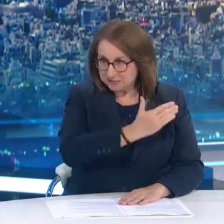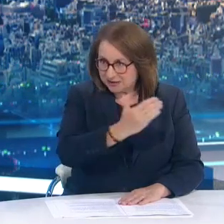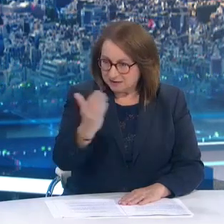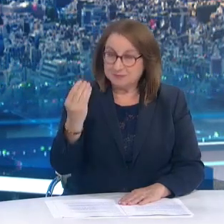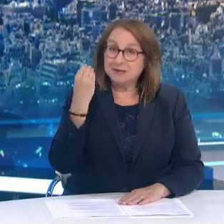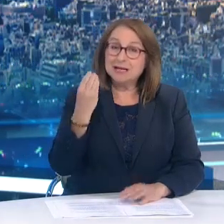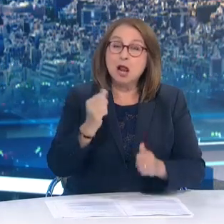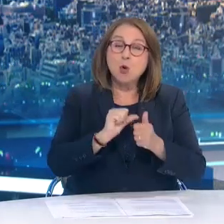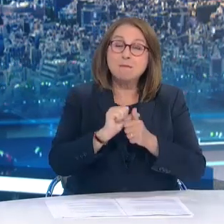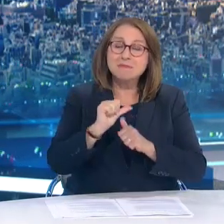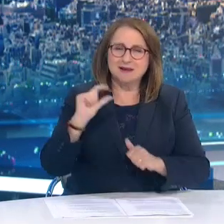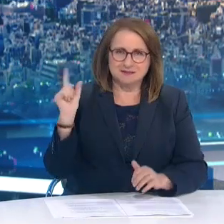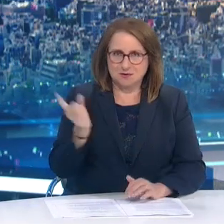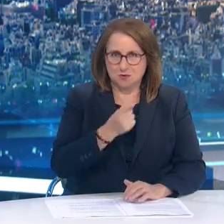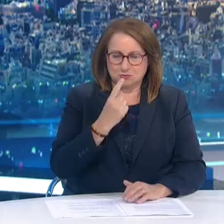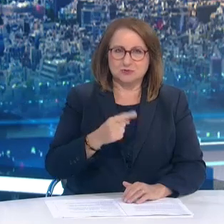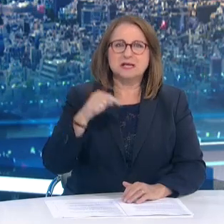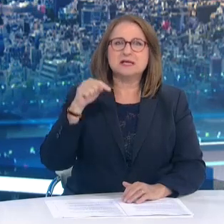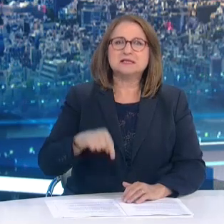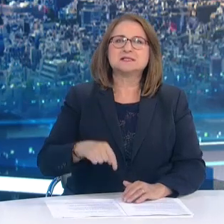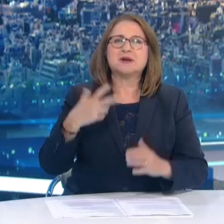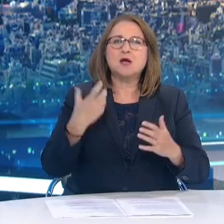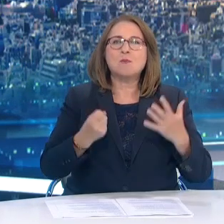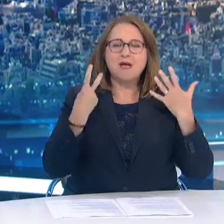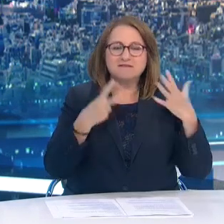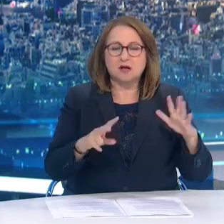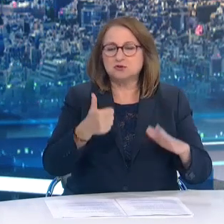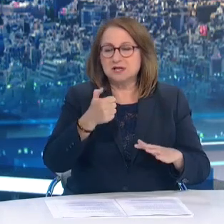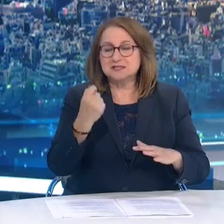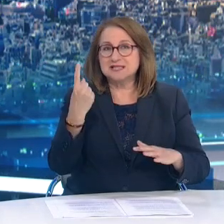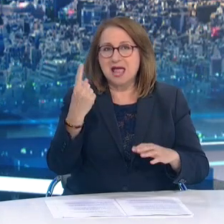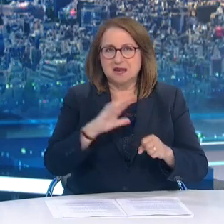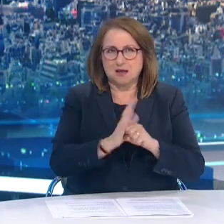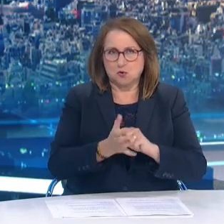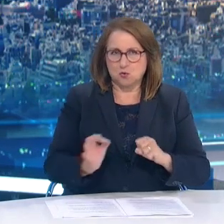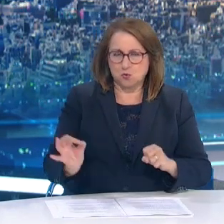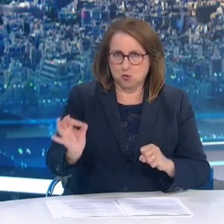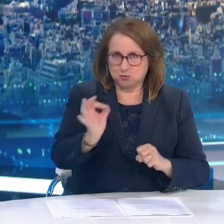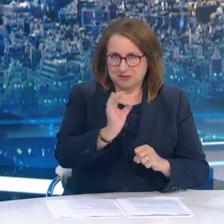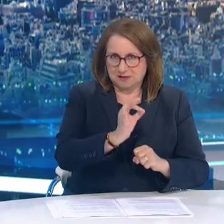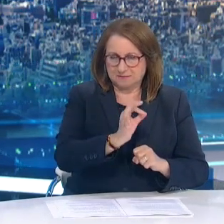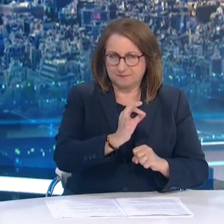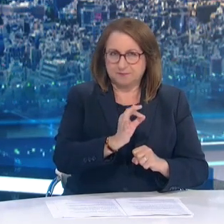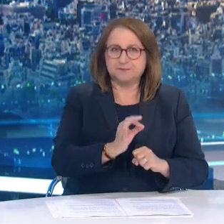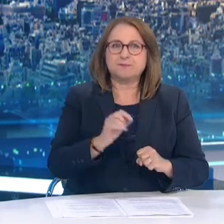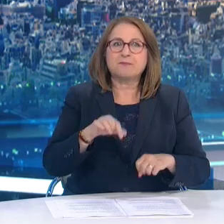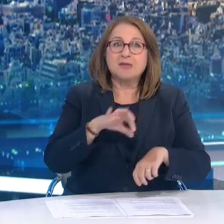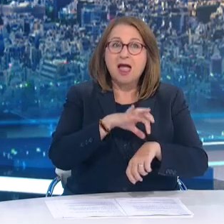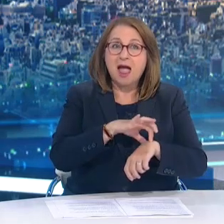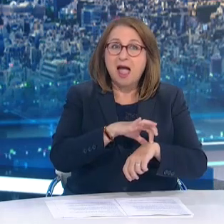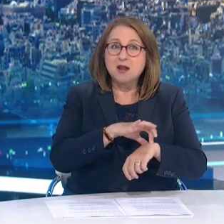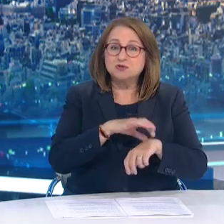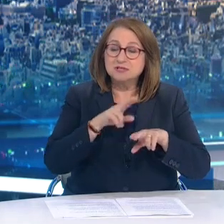όλους. Ο ΕΟΔΙ ανακοίνωσε σήμερα 761 νέα ακρούσματα κορονοϊού στη χώρα μας, ενώ ο αριθμός των ασθενών που